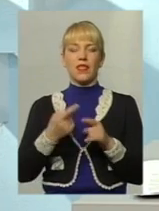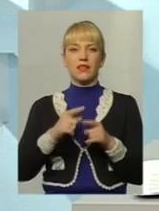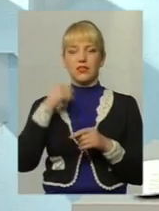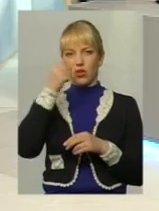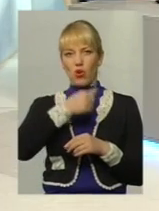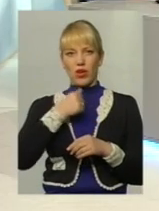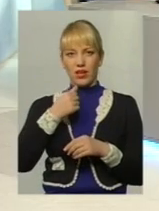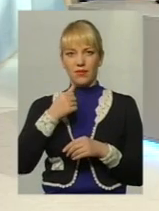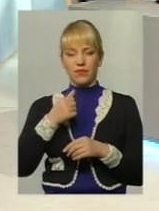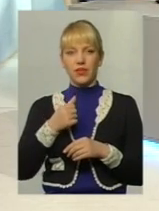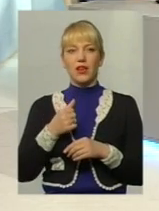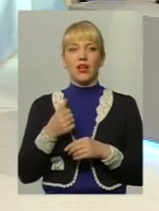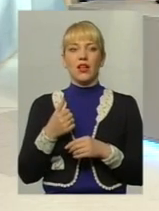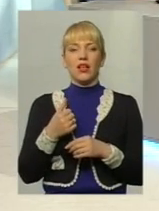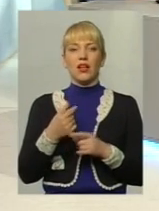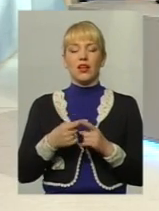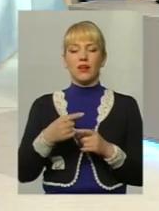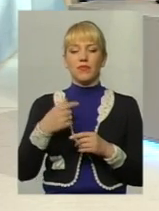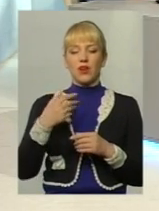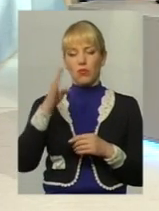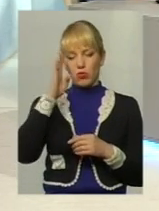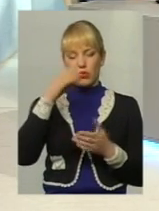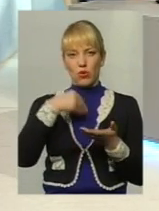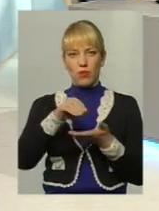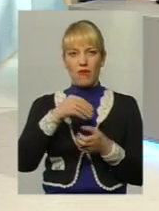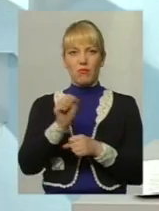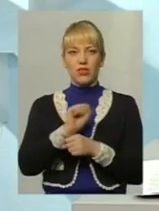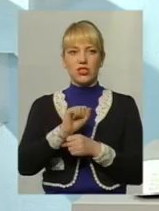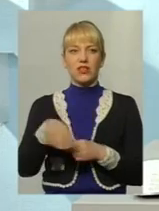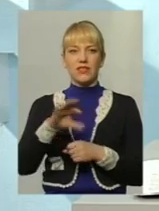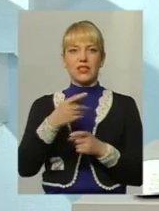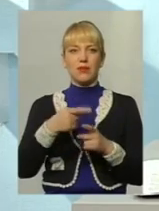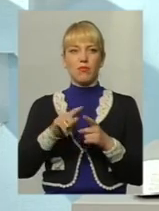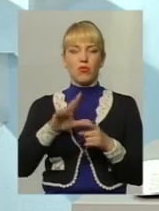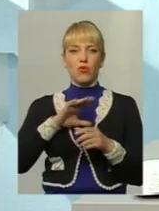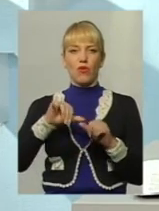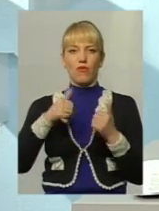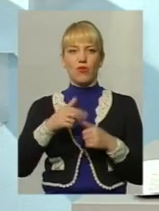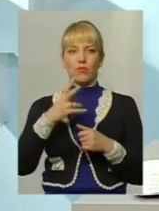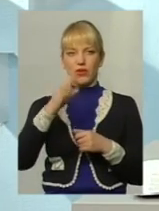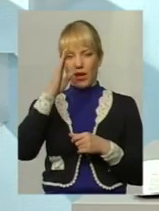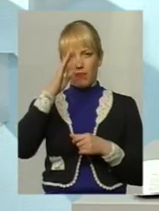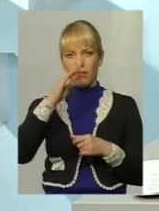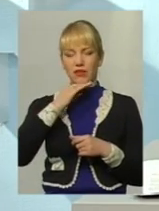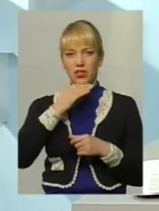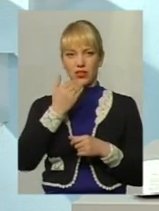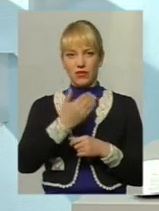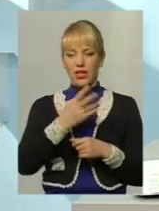роки чоловік купляв машини, але вони були оформлені на його батьків, жінка не перевіряла це.